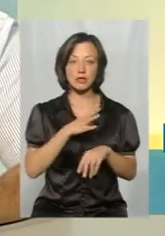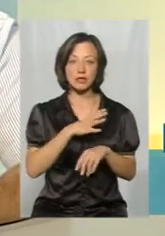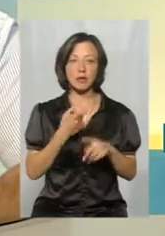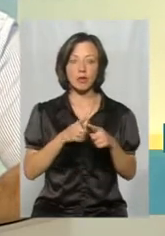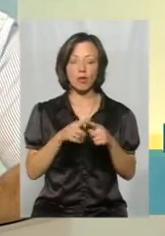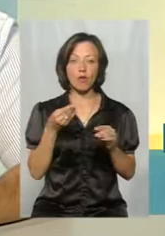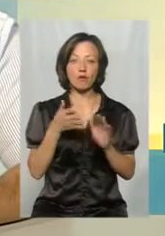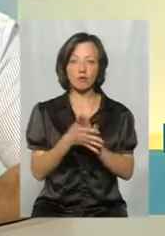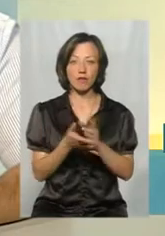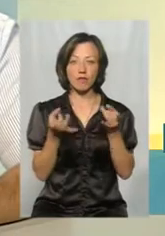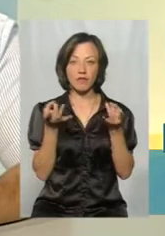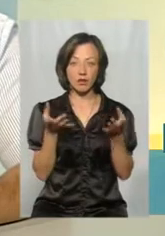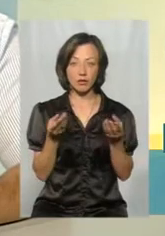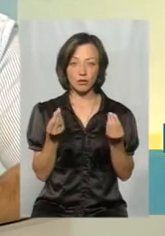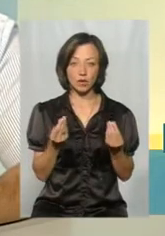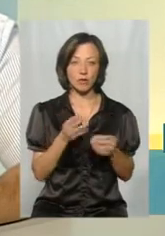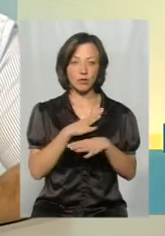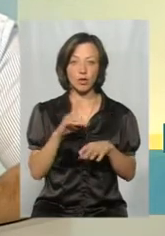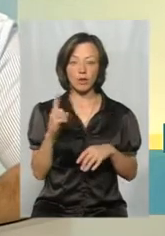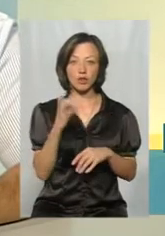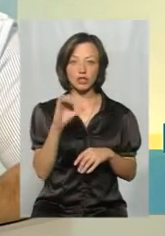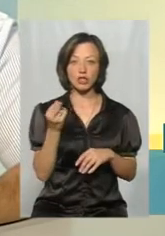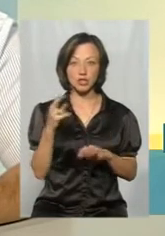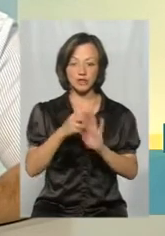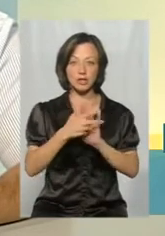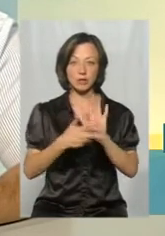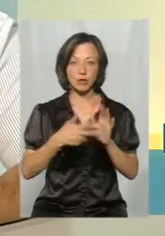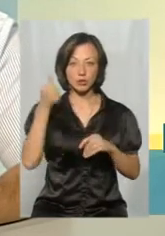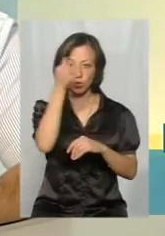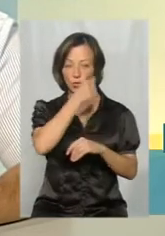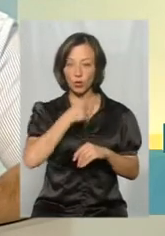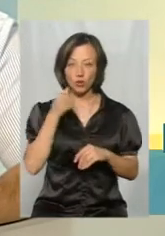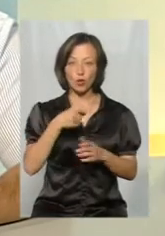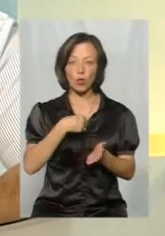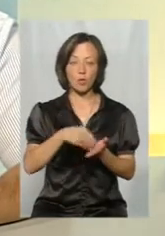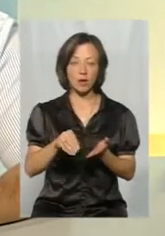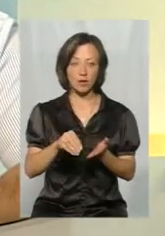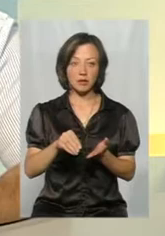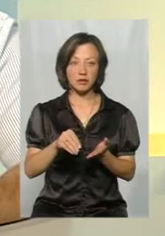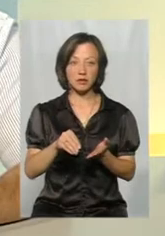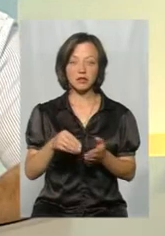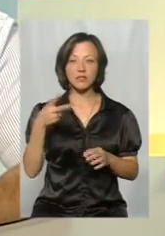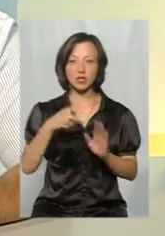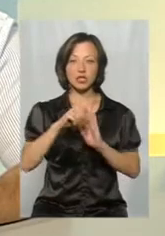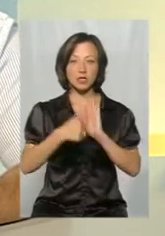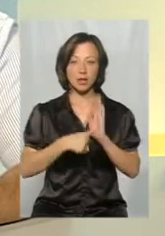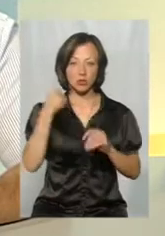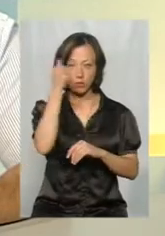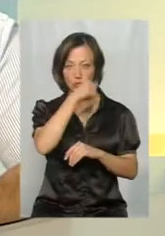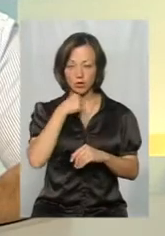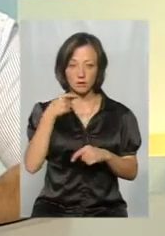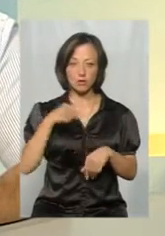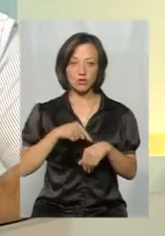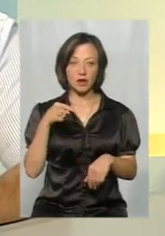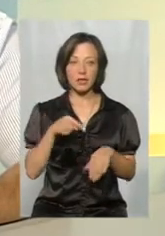освоєння, викиду і навіть не було на 1 січня 2018 року те, що купилося в 2016 році. Ви